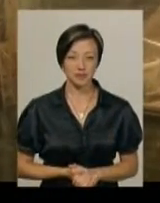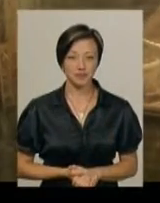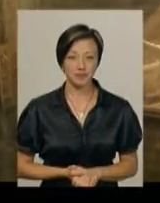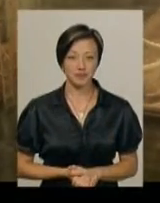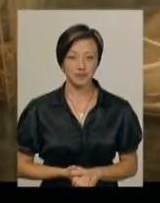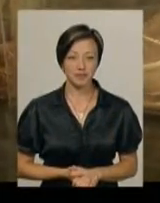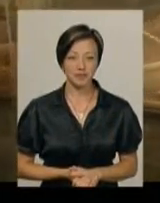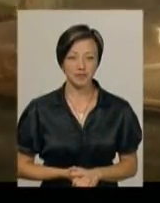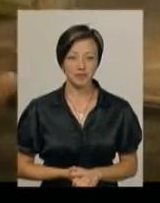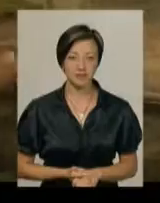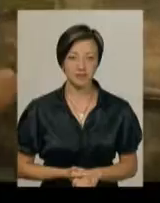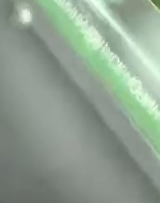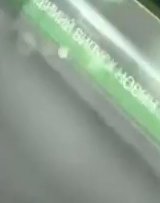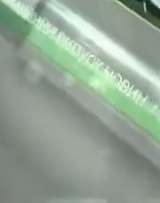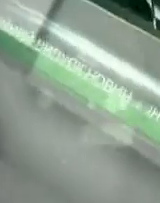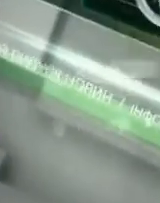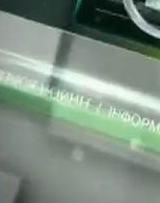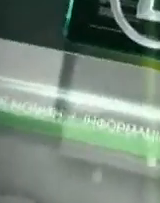Віктор Кривий, новини Поділяцентр.